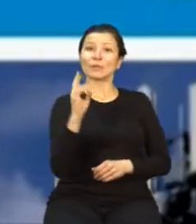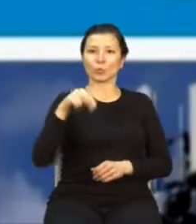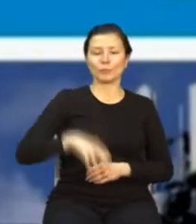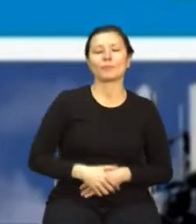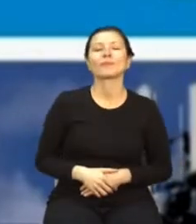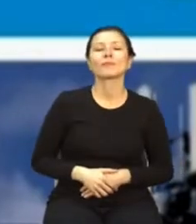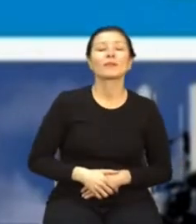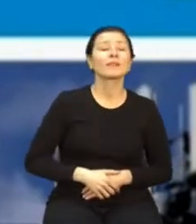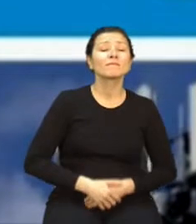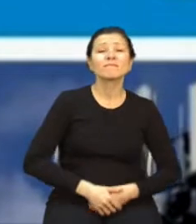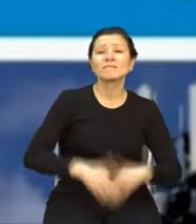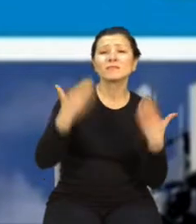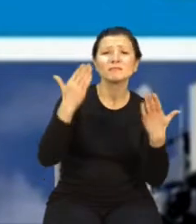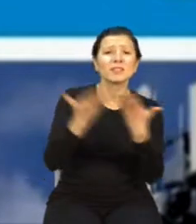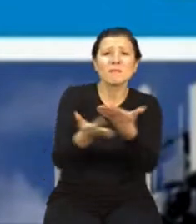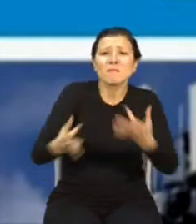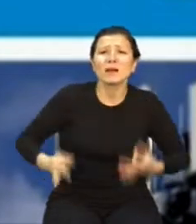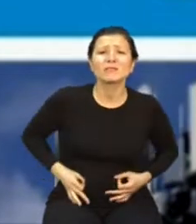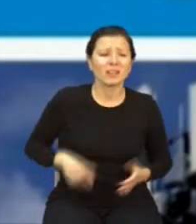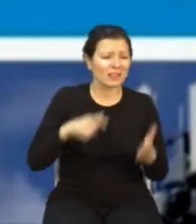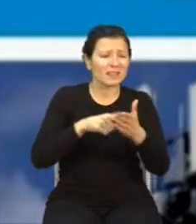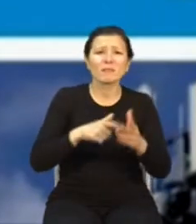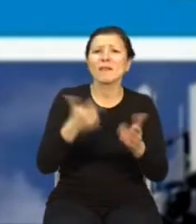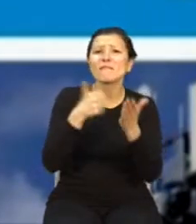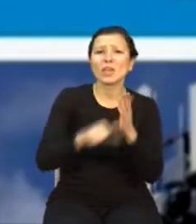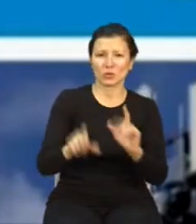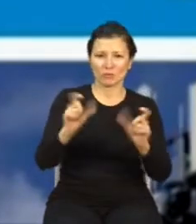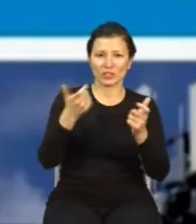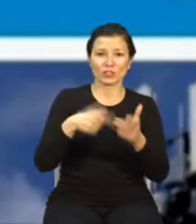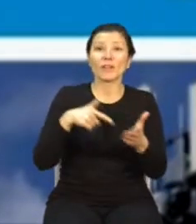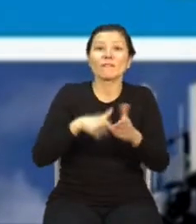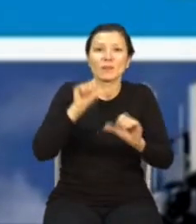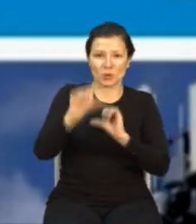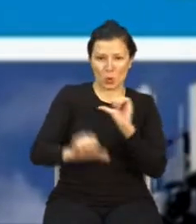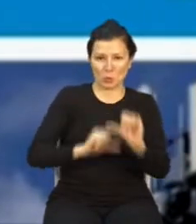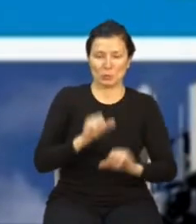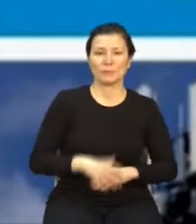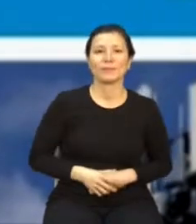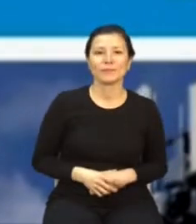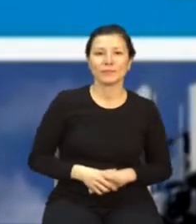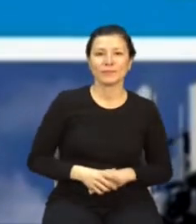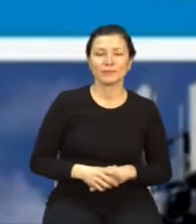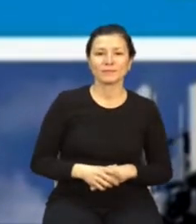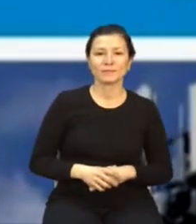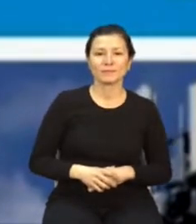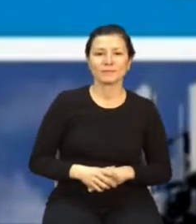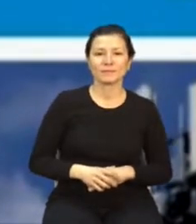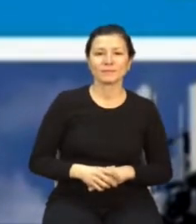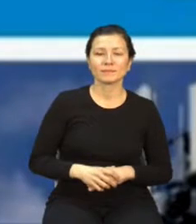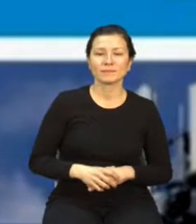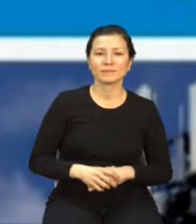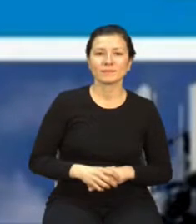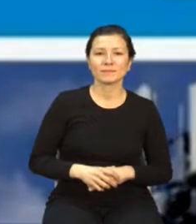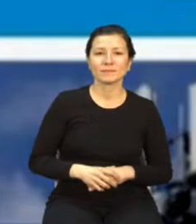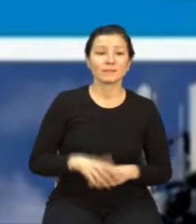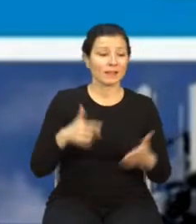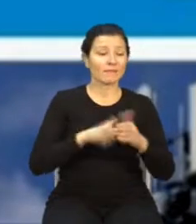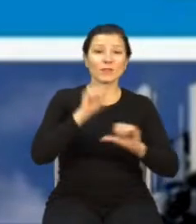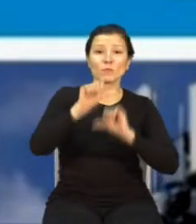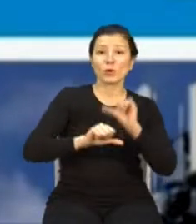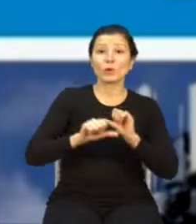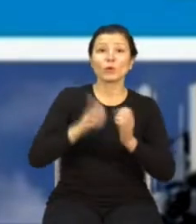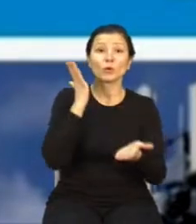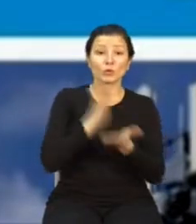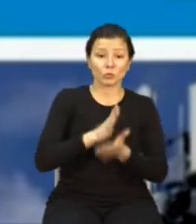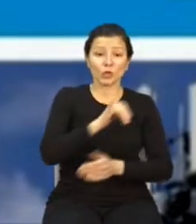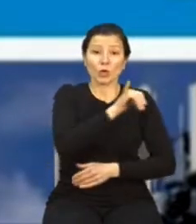Państwa na tym szczególnym wydarzeniu. W tym roku świętujemy